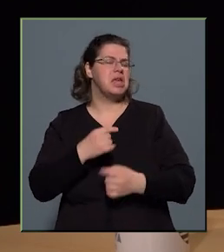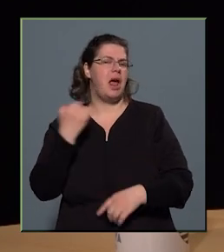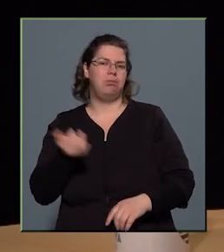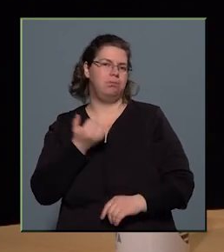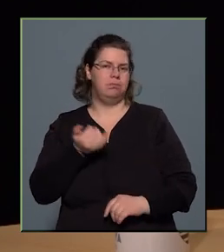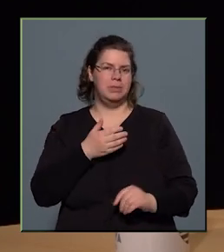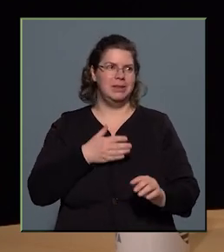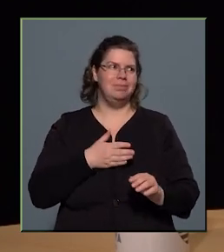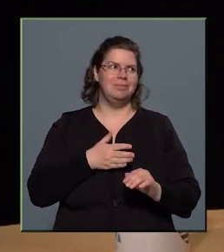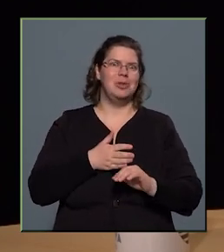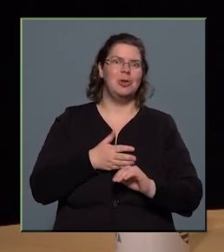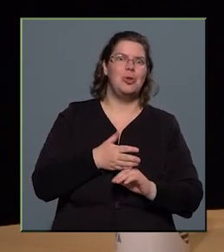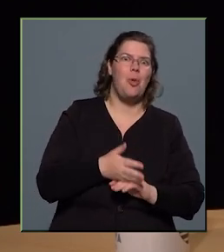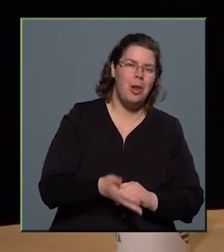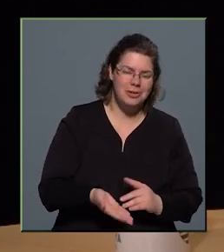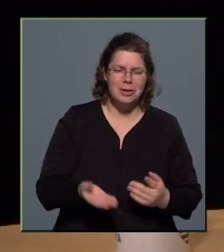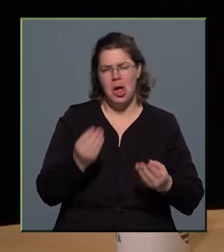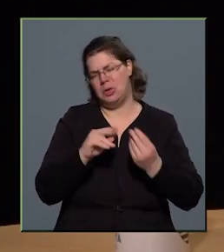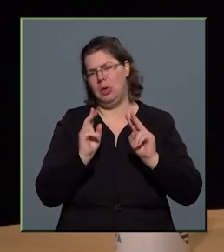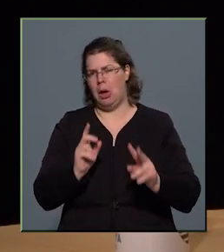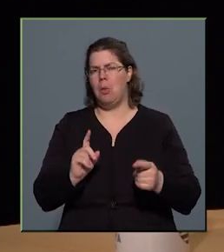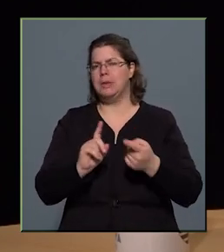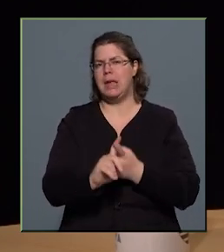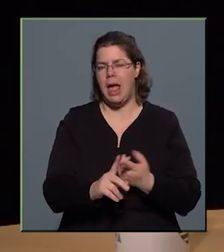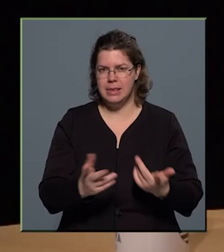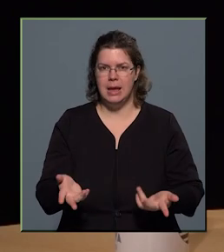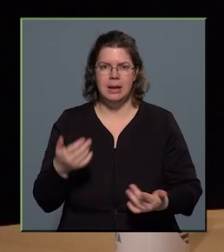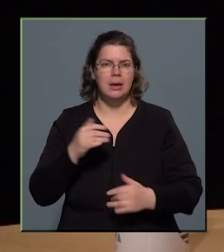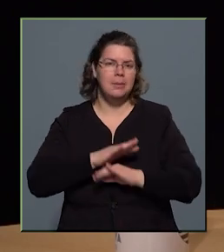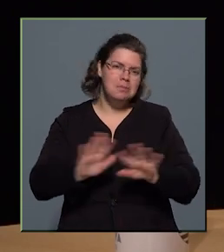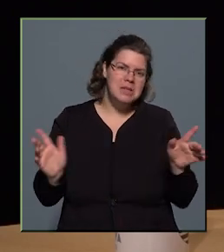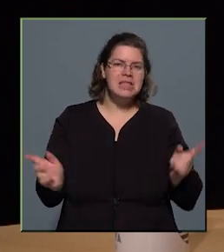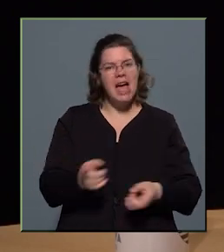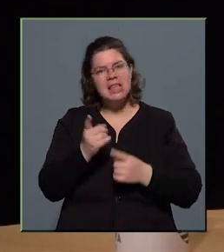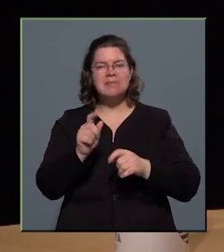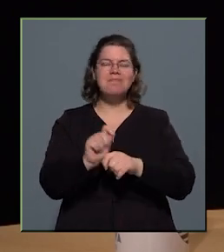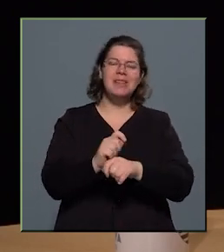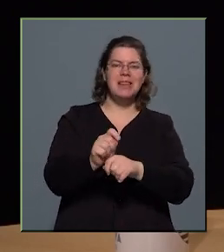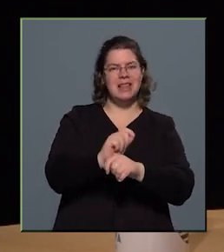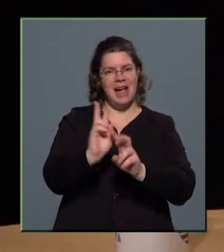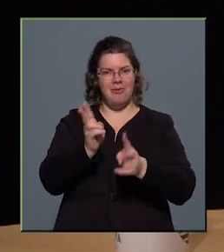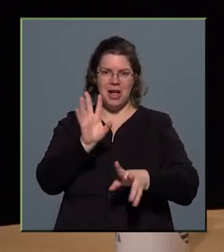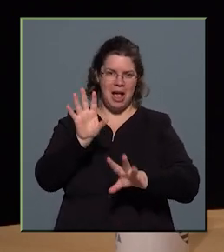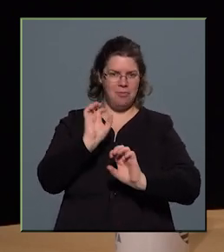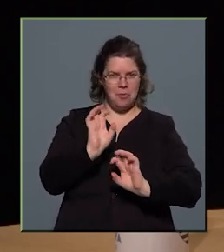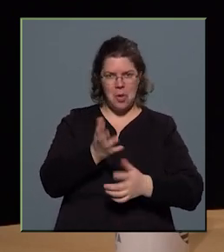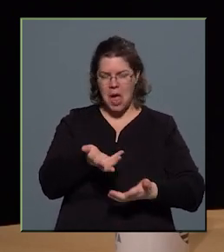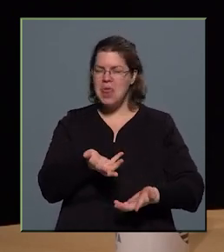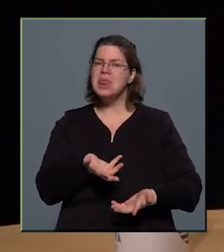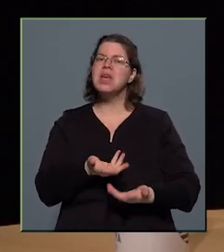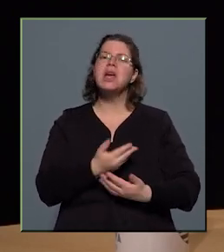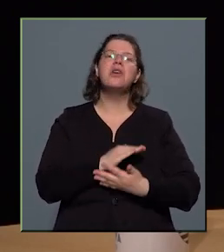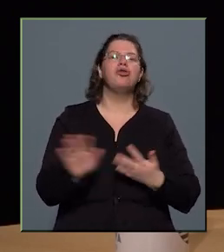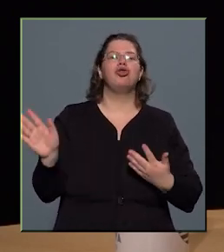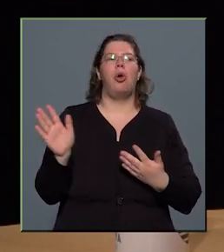túloznak, tehát azért azt hozzá kell tenni, hogy minden hírt kritikával kell fogadni, soha